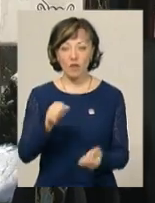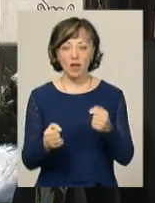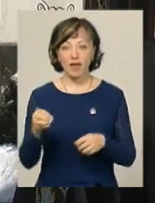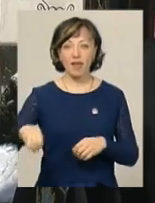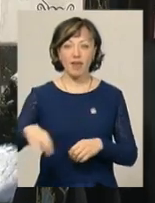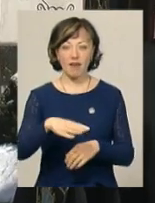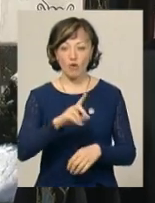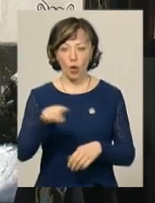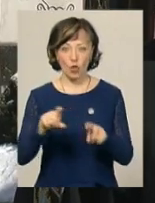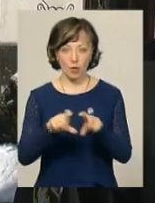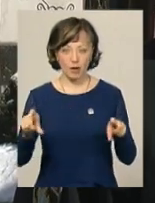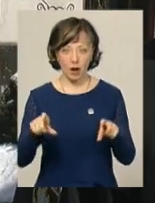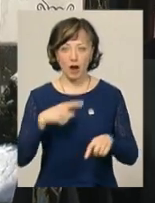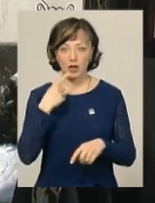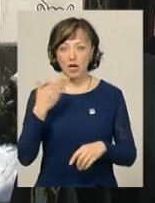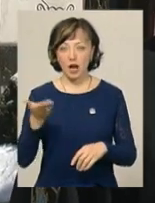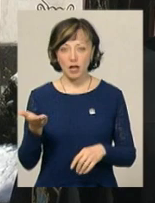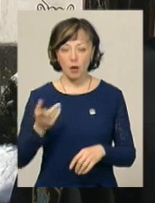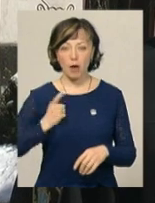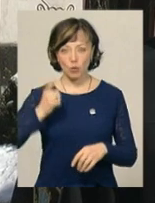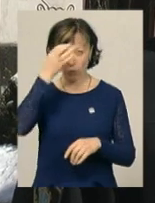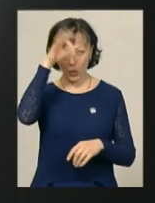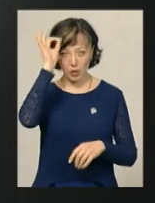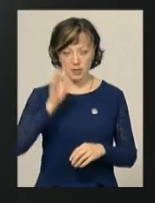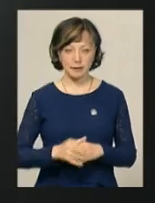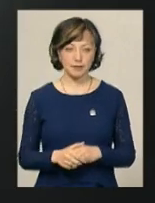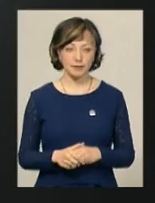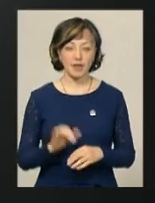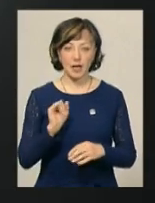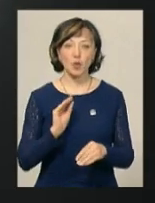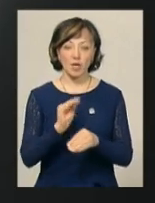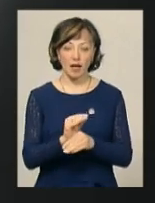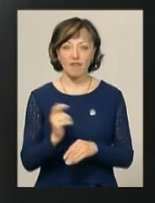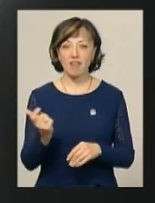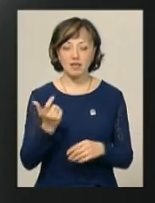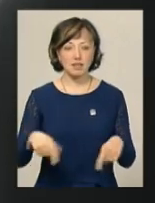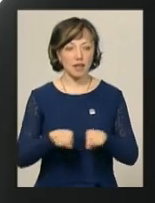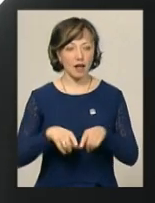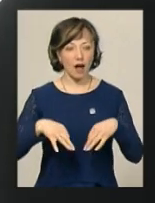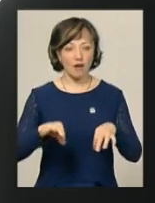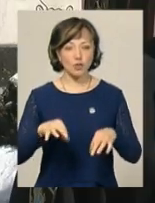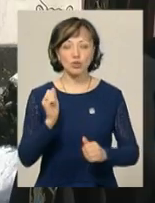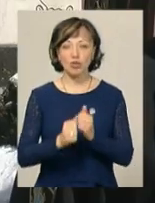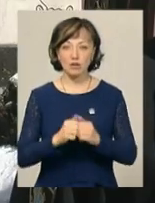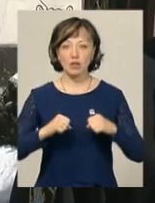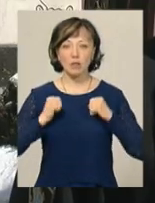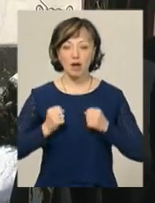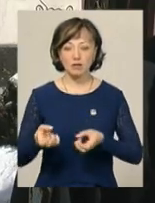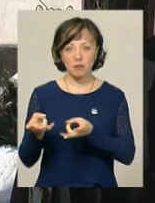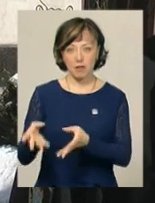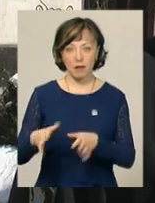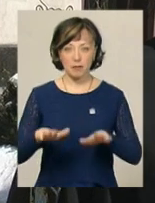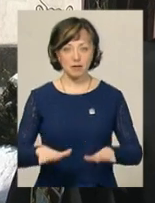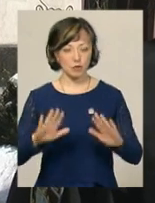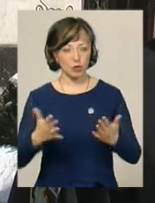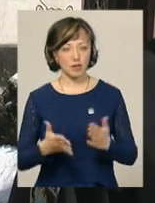на Євробляхах, каже речник управління патрульної поліції в області Роман Мартинюк. І додає, власники таких автівок нерідко намагаються покинути місце